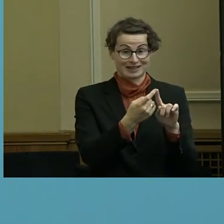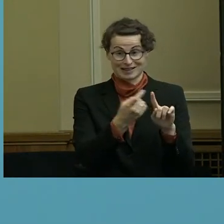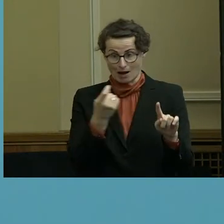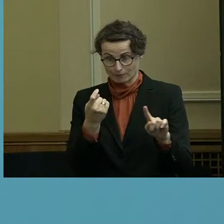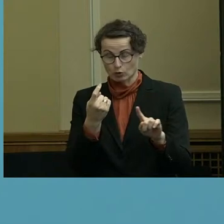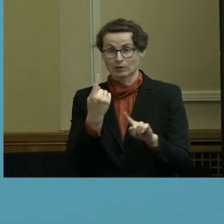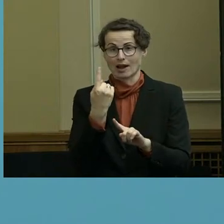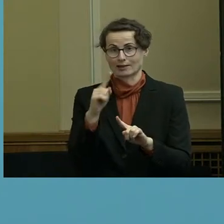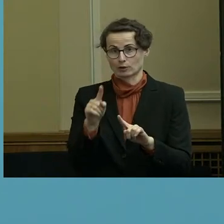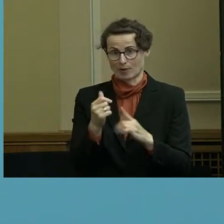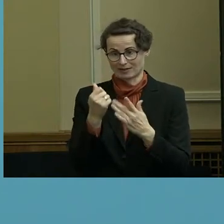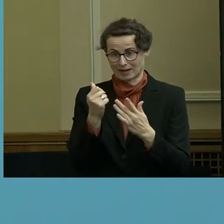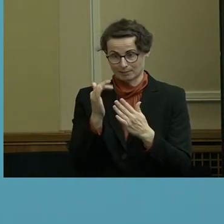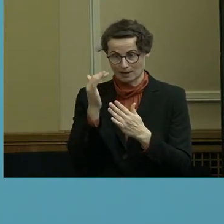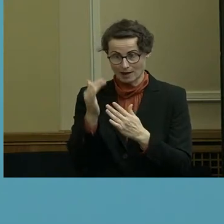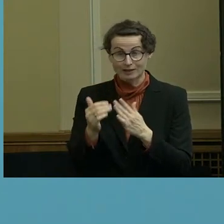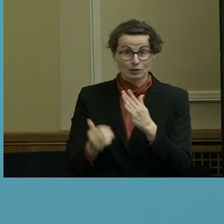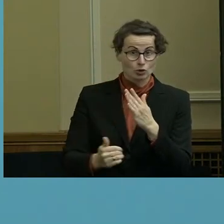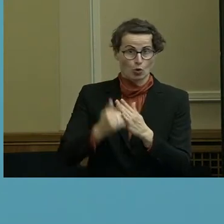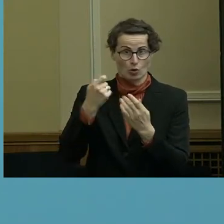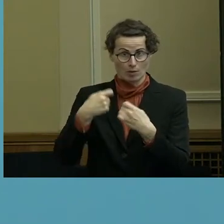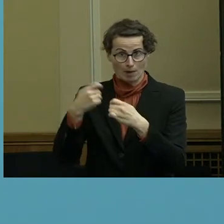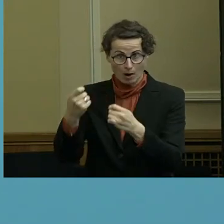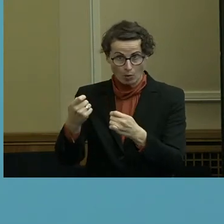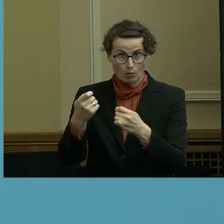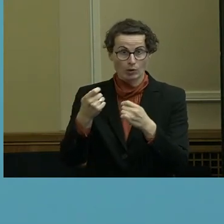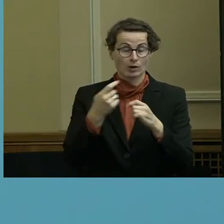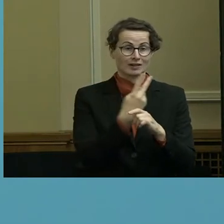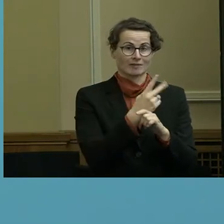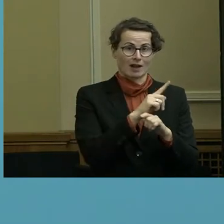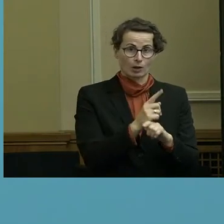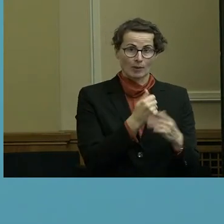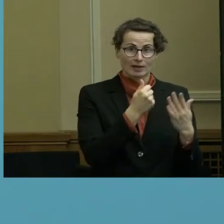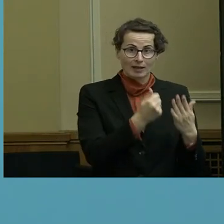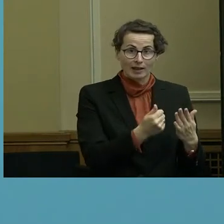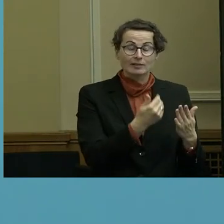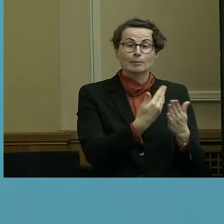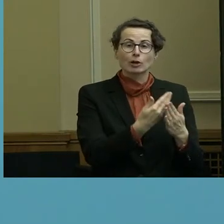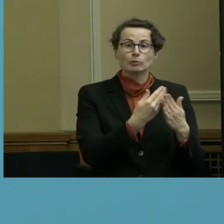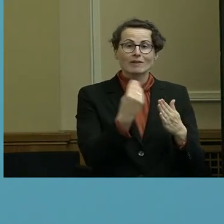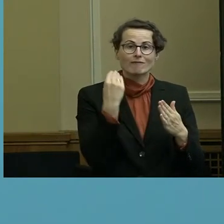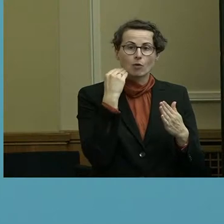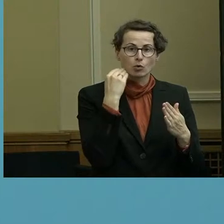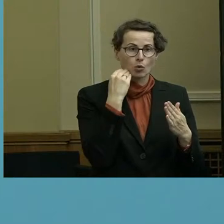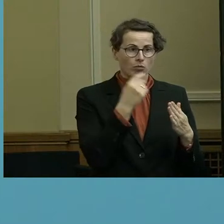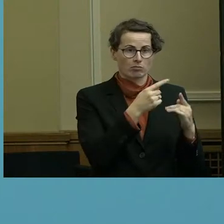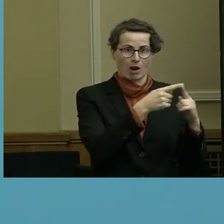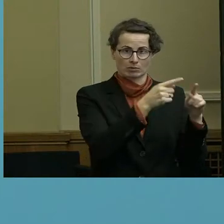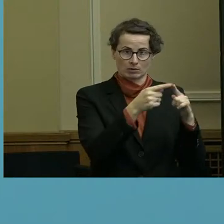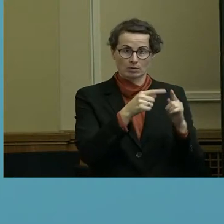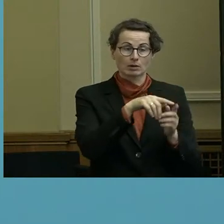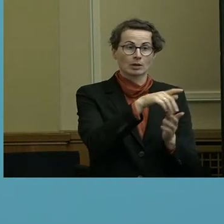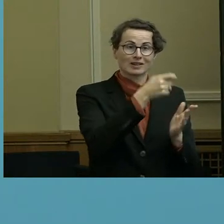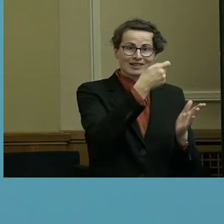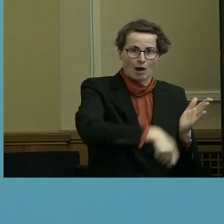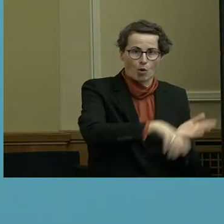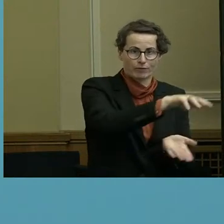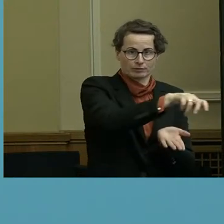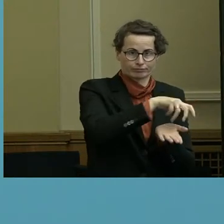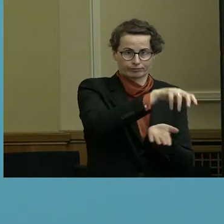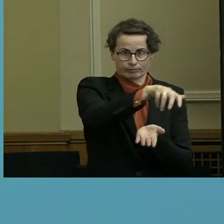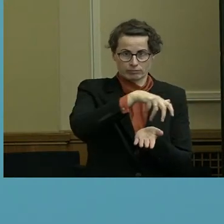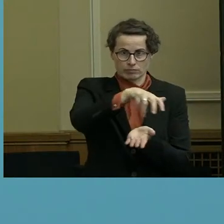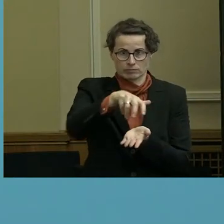den Neubau geflossen und 2,2 Milliarden in den Ankauf von Wohnungsportfolios. Und Sie wissen ja auch, dass das im Jahr